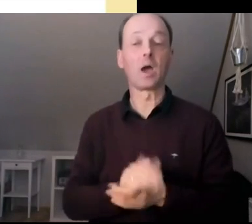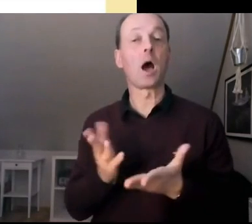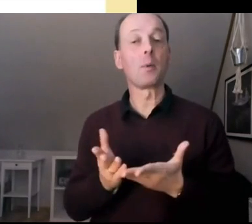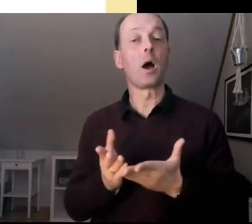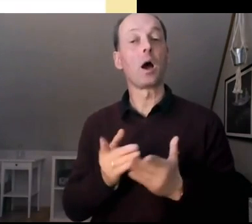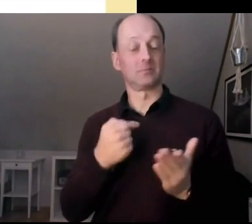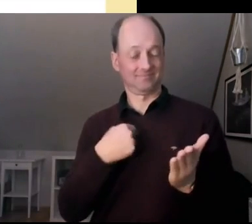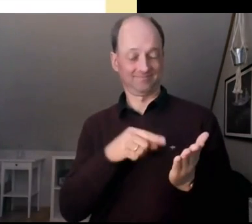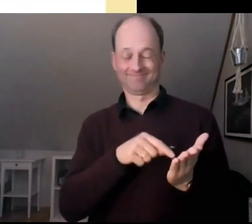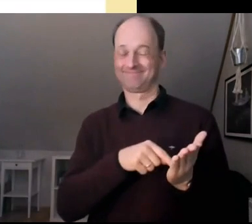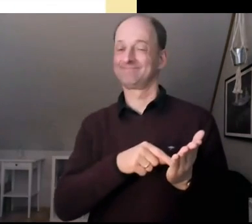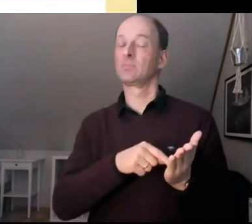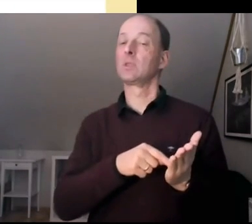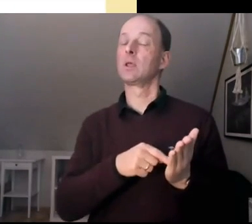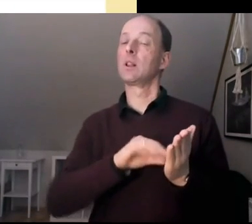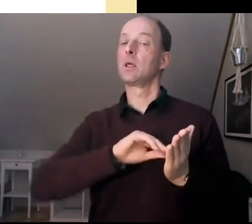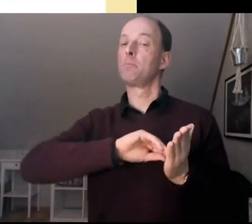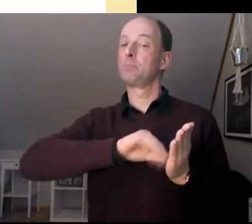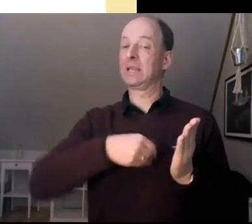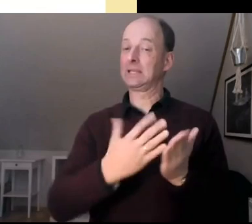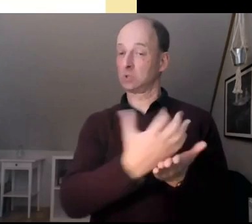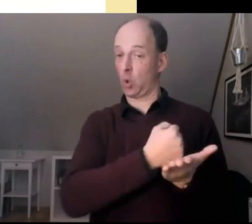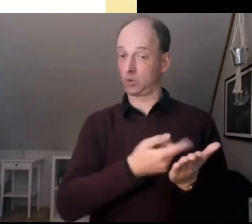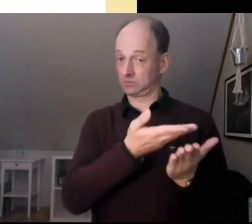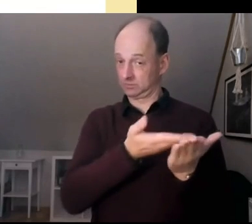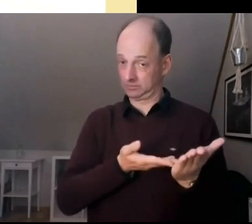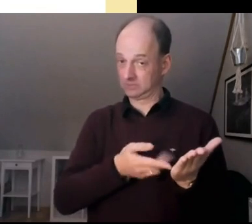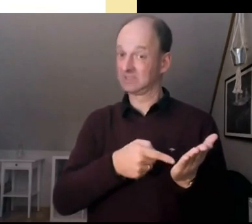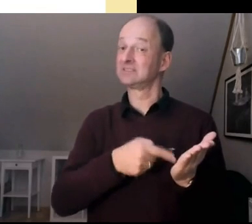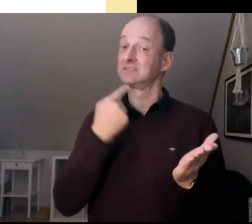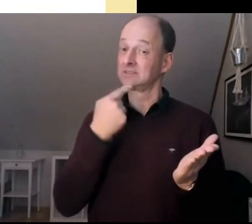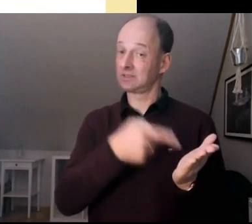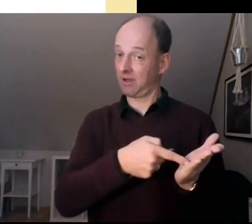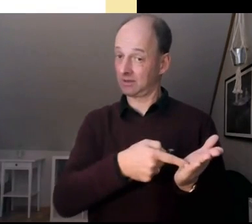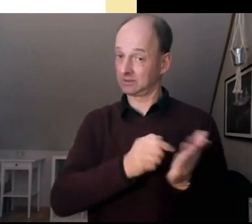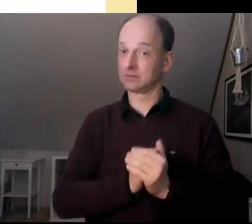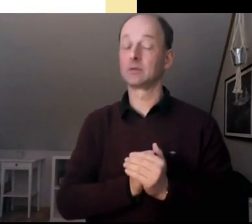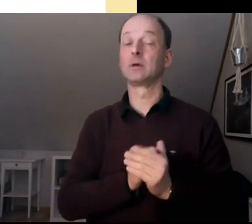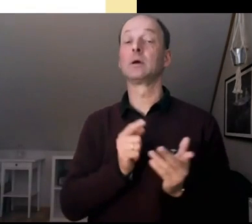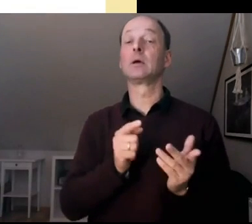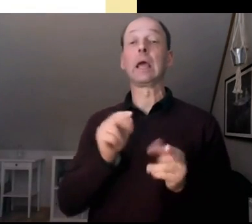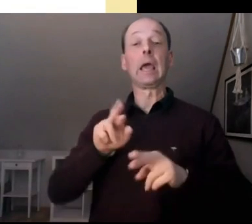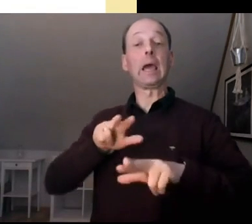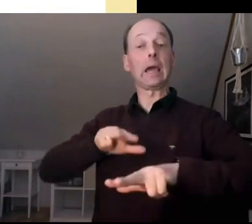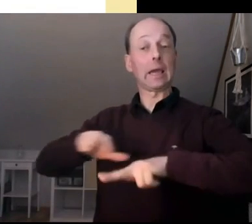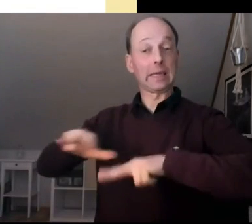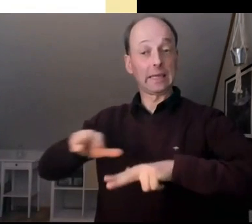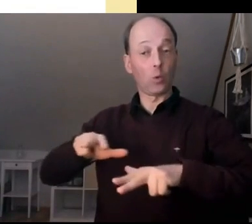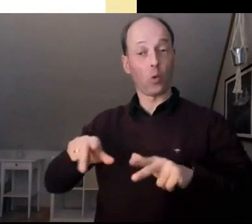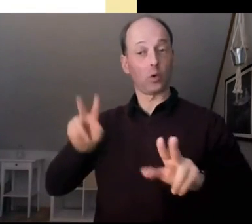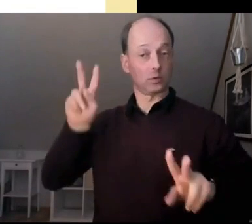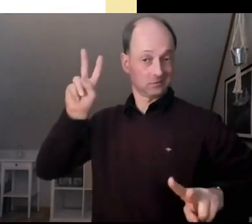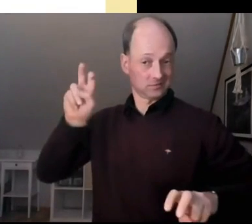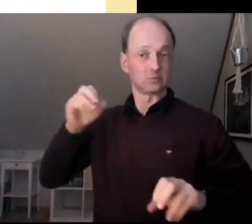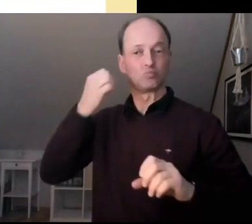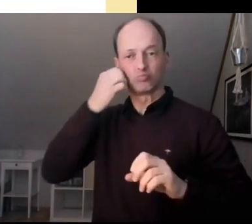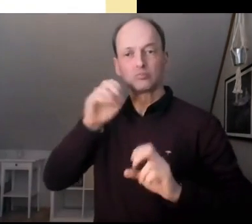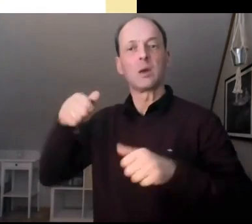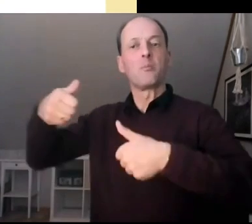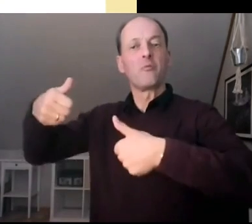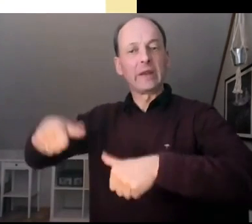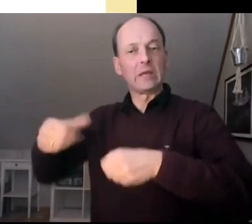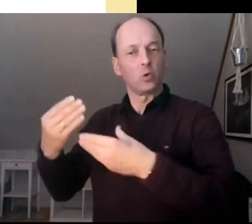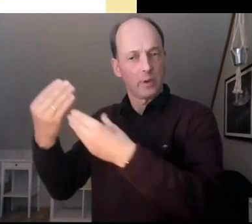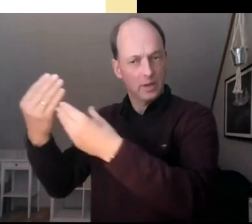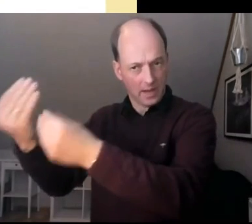Petitionen so, dass dort im Text steht, die Regierung möge sich verpflichten, die Empfehlungen in